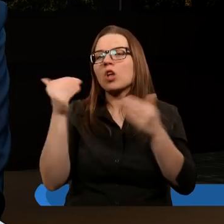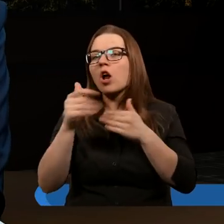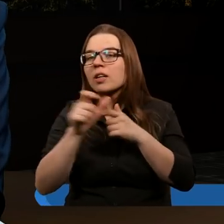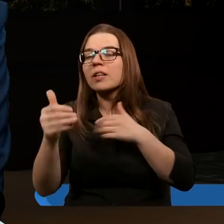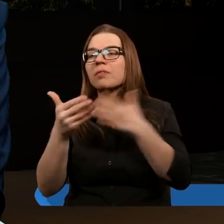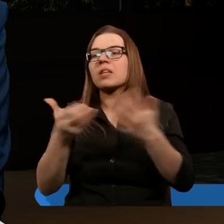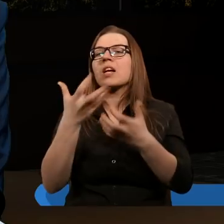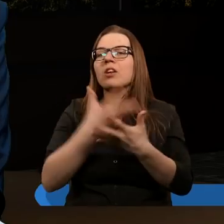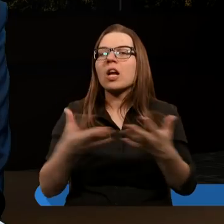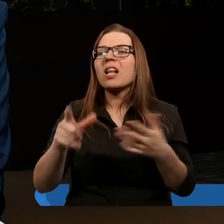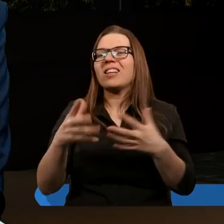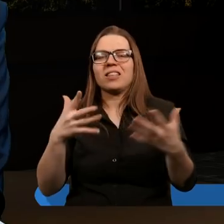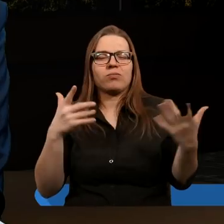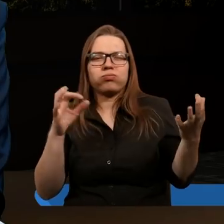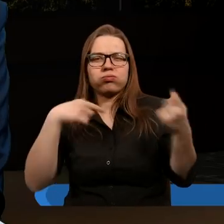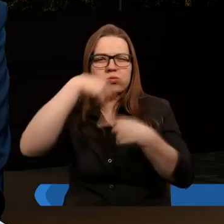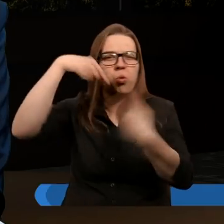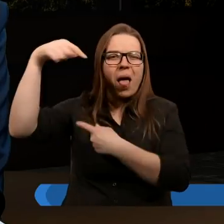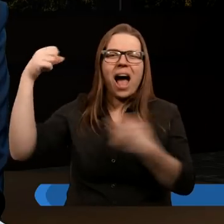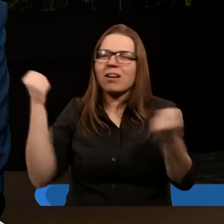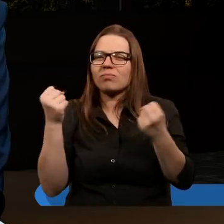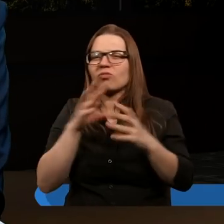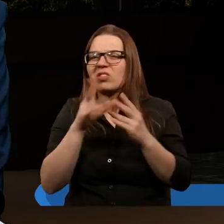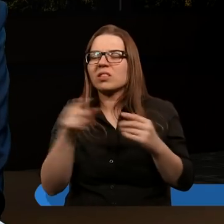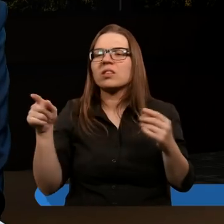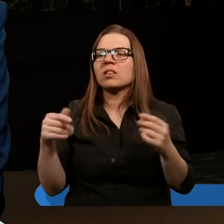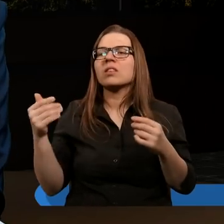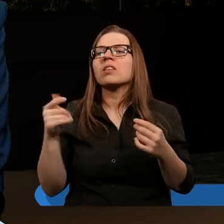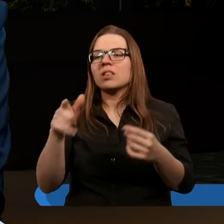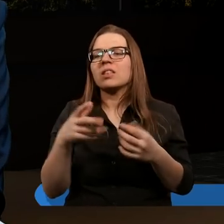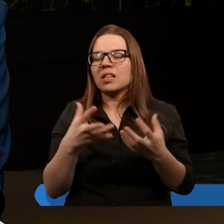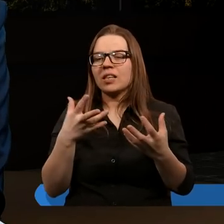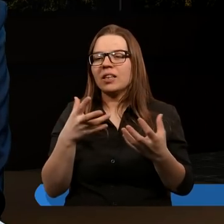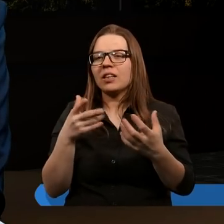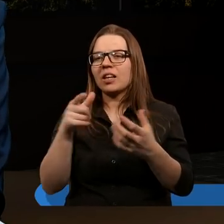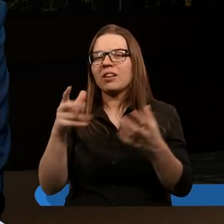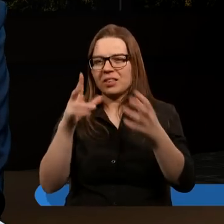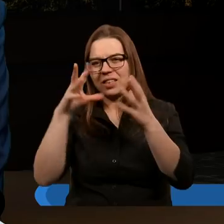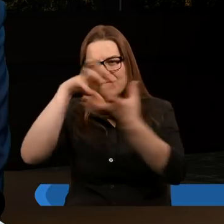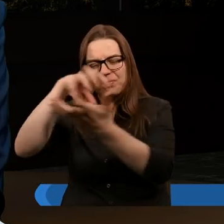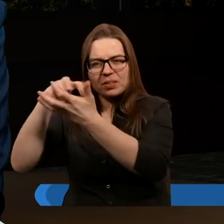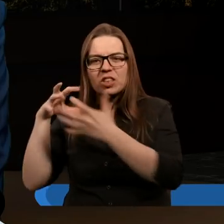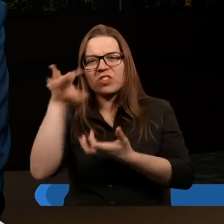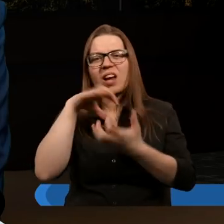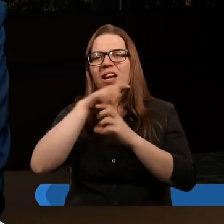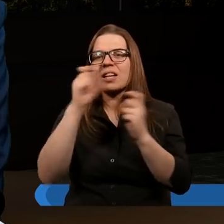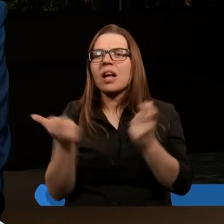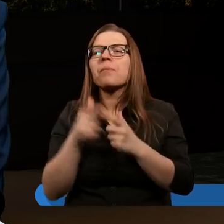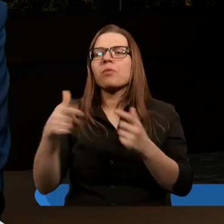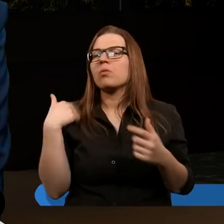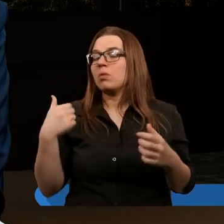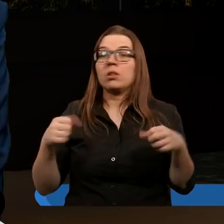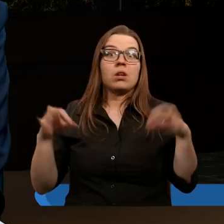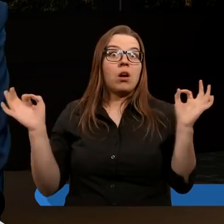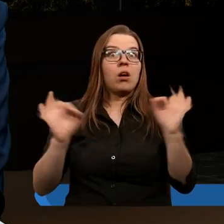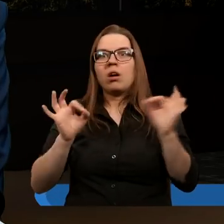ziemi, to jeszcze fala tsunami, która zostaje wywołana, dociera do różnych kontynentów na całym świecie, więc to było wydarzenie